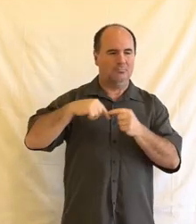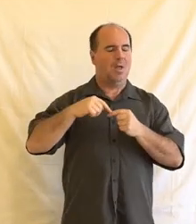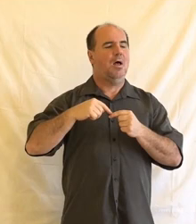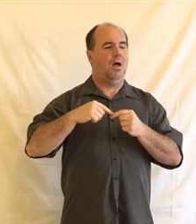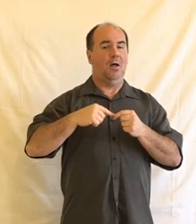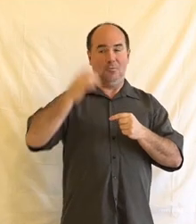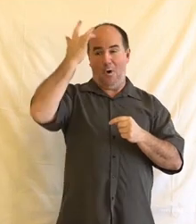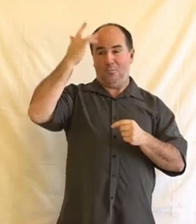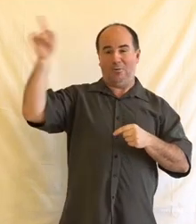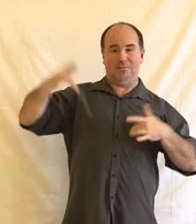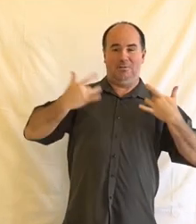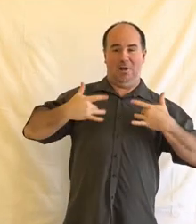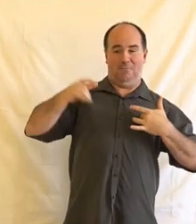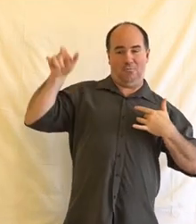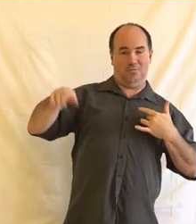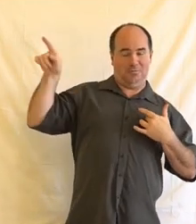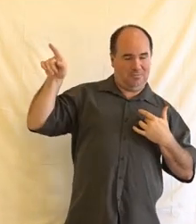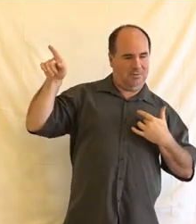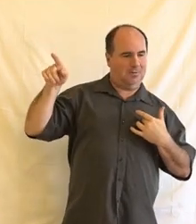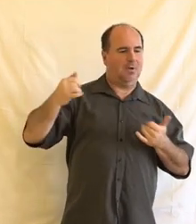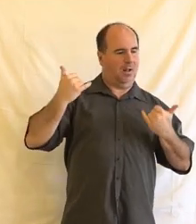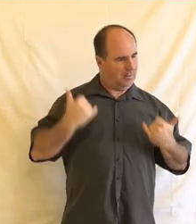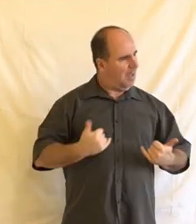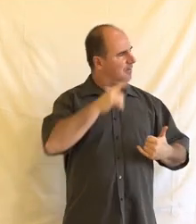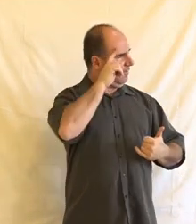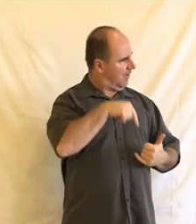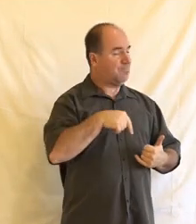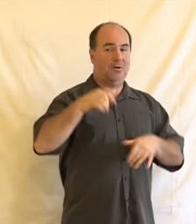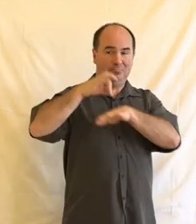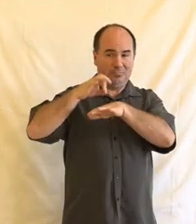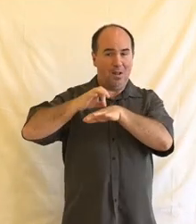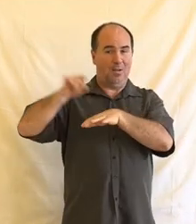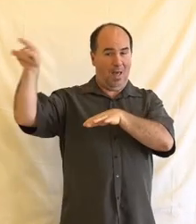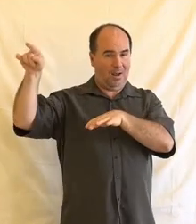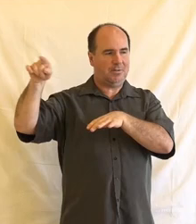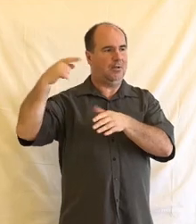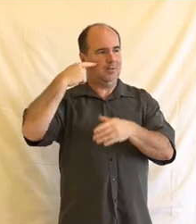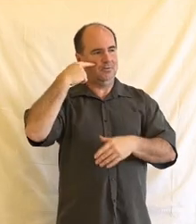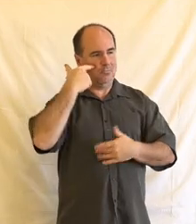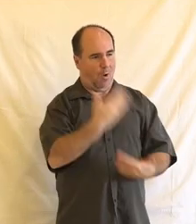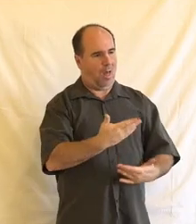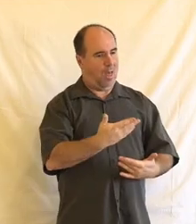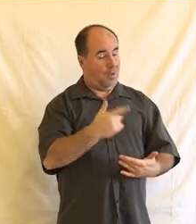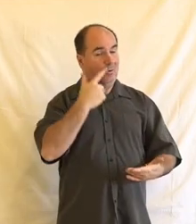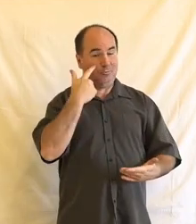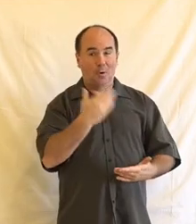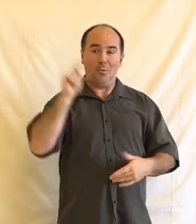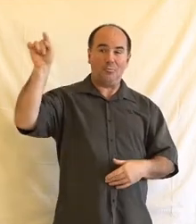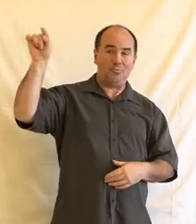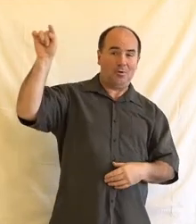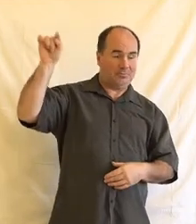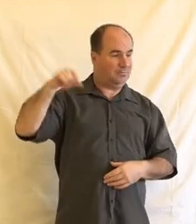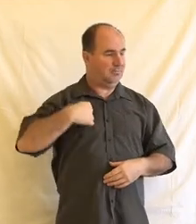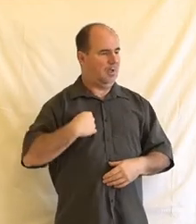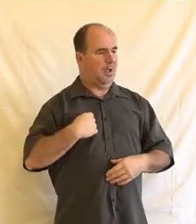vysvětlovali, do jaké míry už dnes lékaři spoléhají na doporučení umělé inteligence, ať už to teda je, nebo není umělá